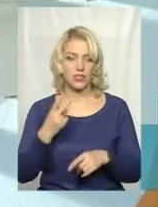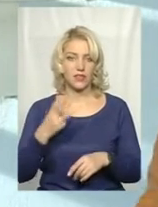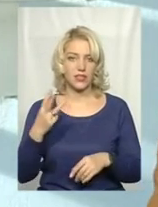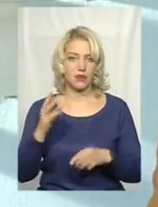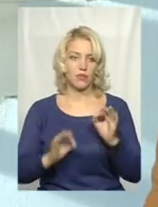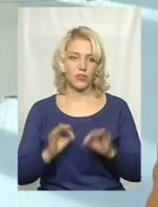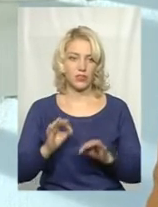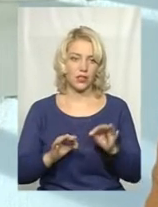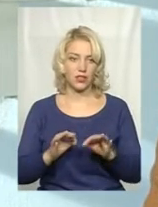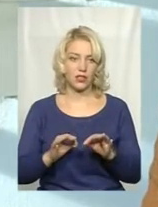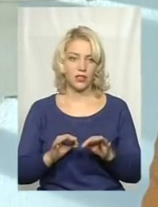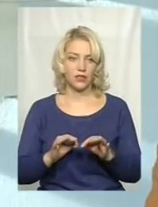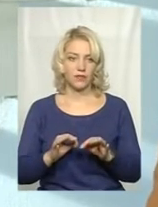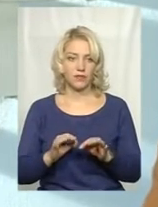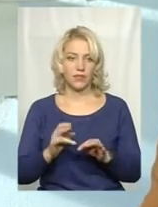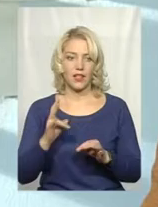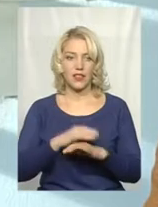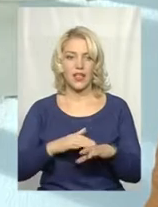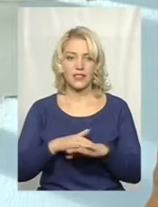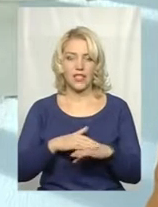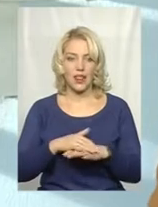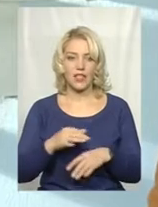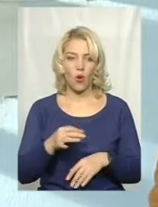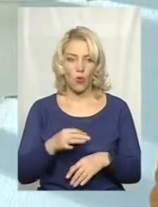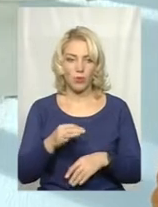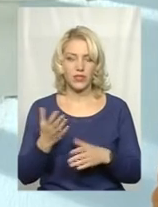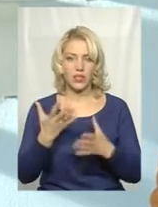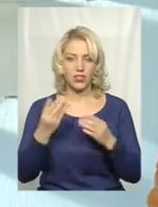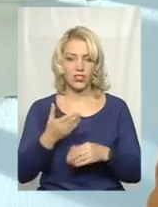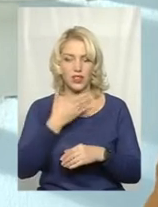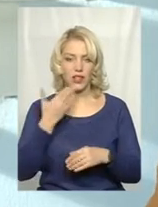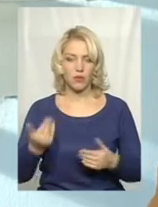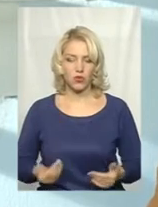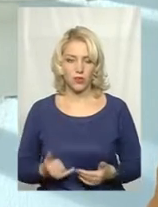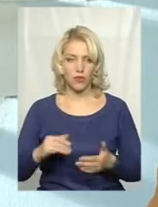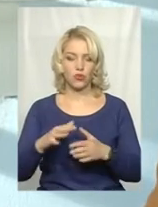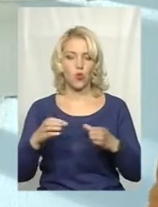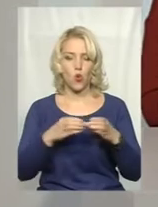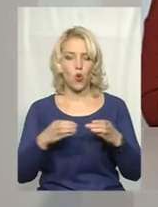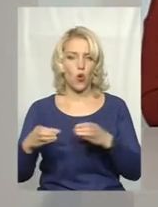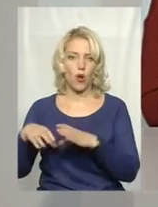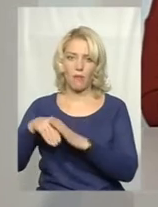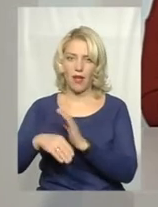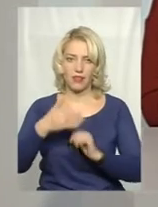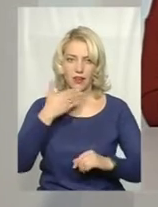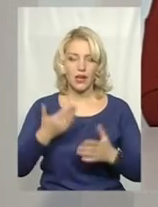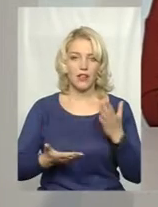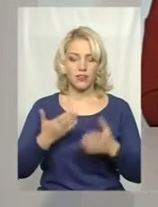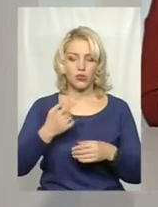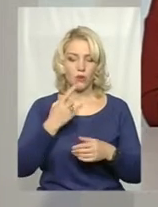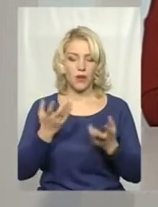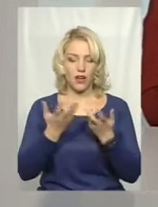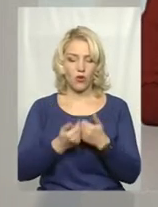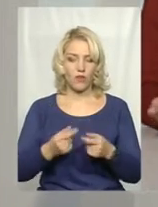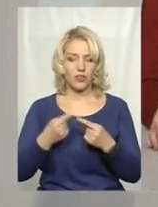населення області, яких ще не проживають в громадах. Тобто, якщо перерахувати в іншу